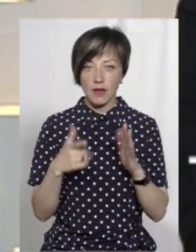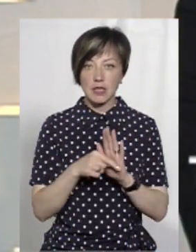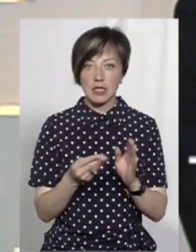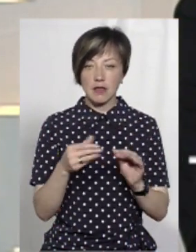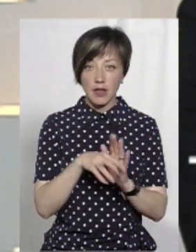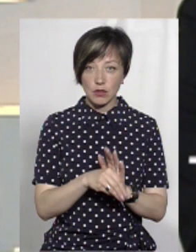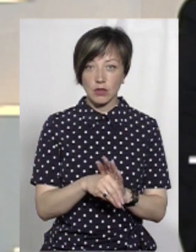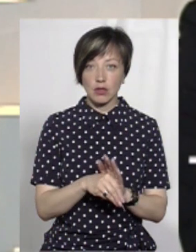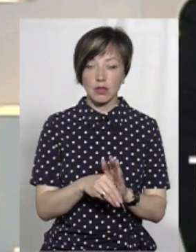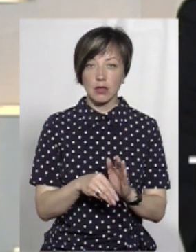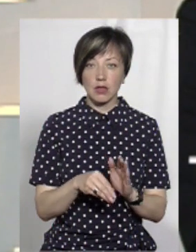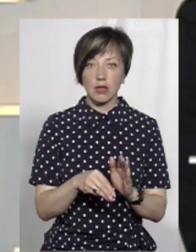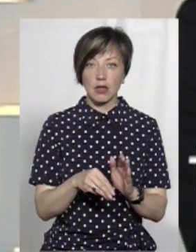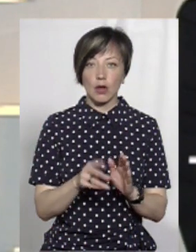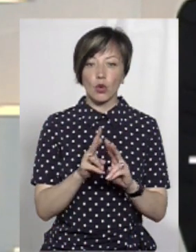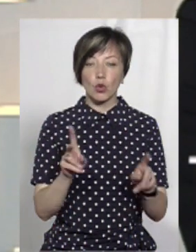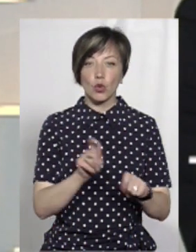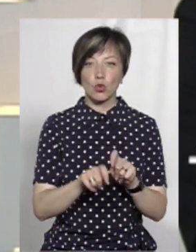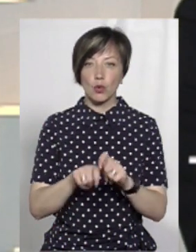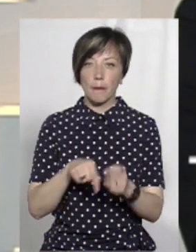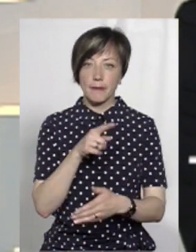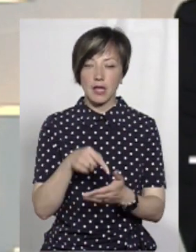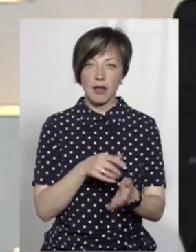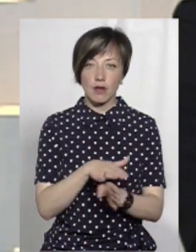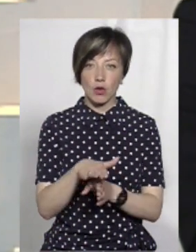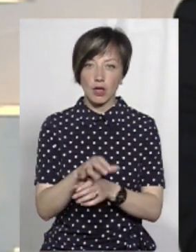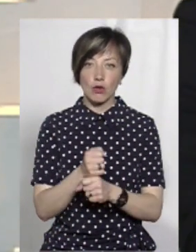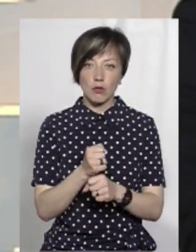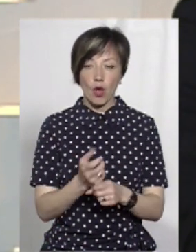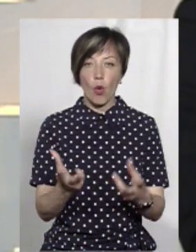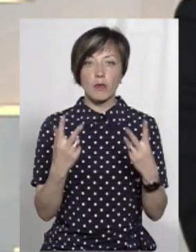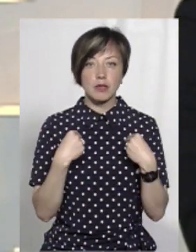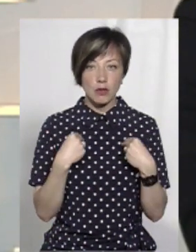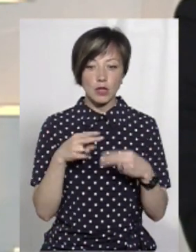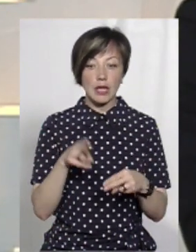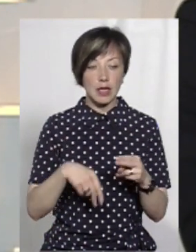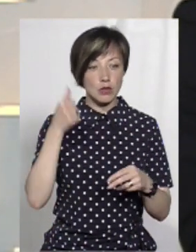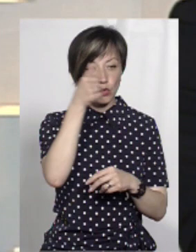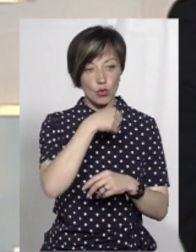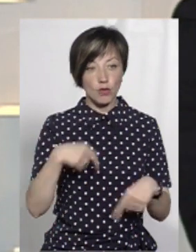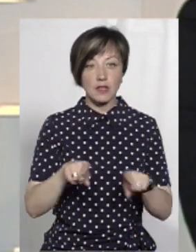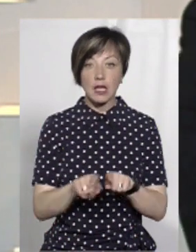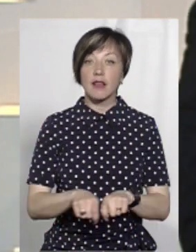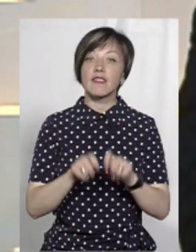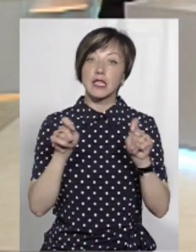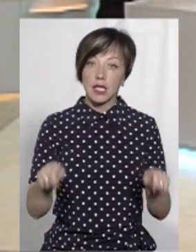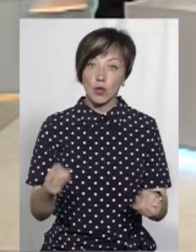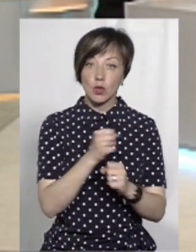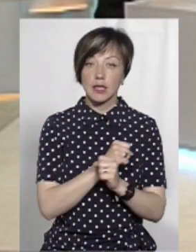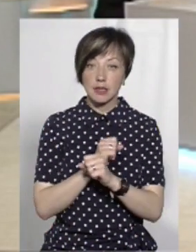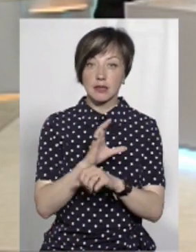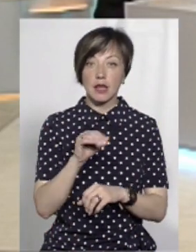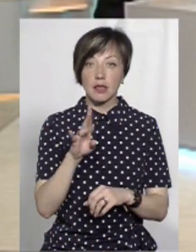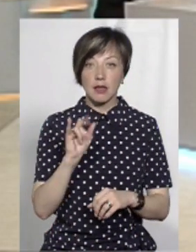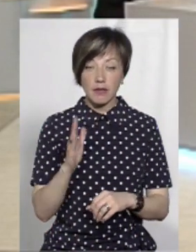інвестором, тих, хто контролюють питання і виконання робіт. Вони нам обіцяють, що на кінець року вони все-таки відкриють нам Сатанів,